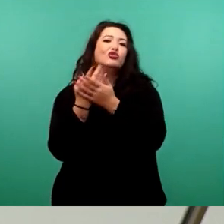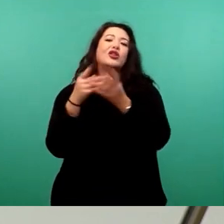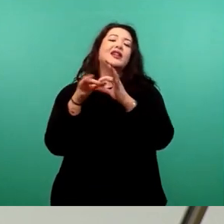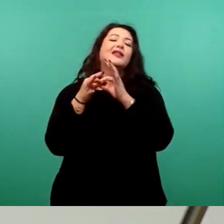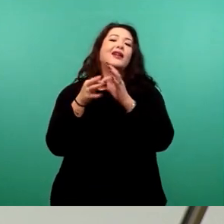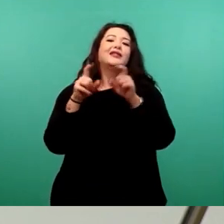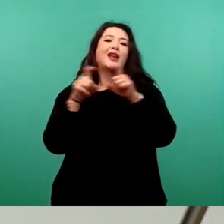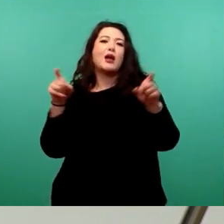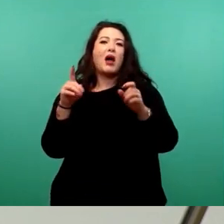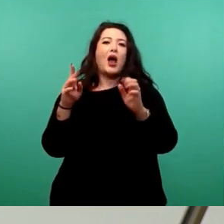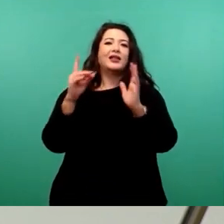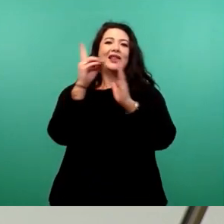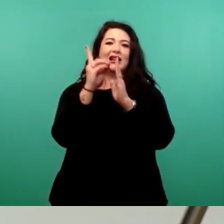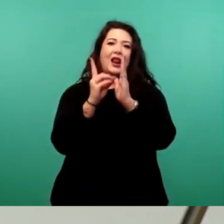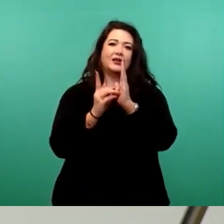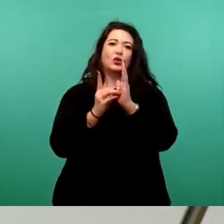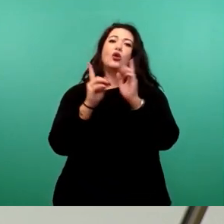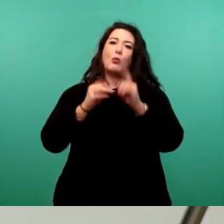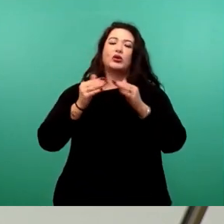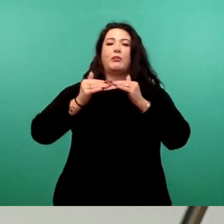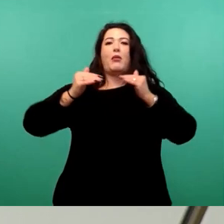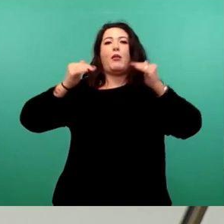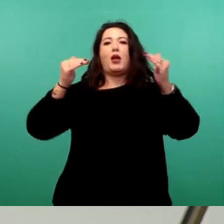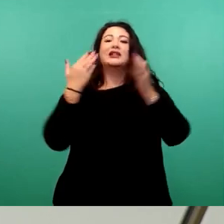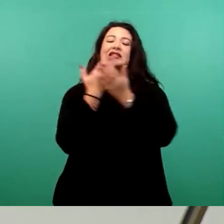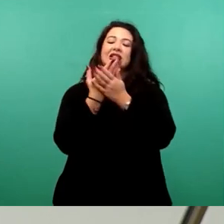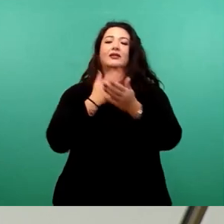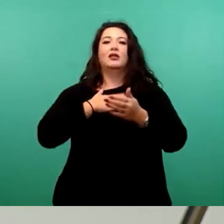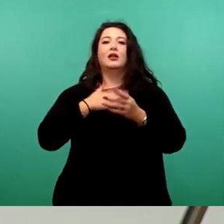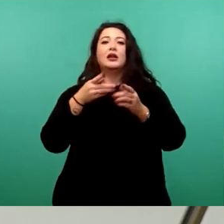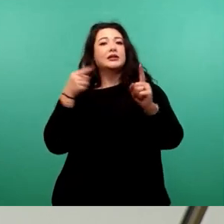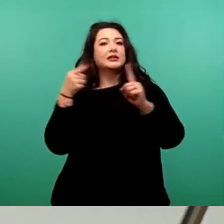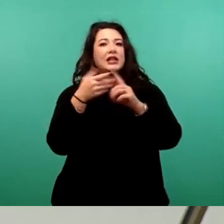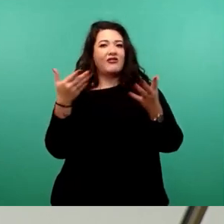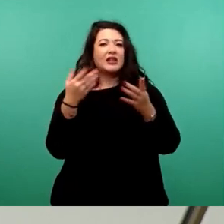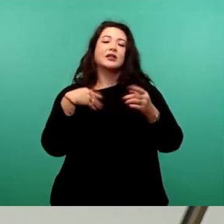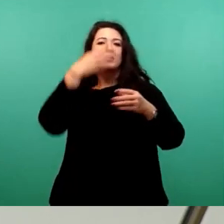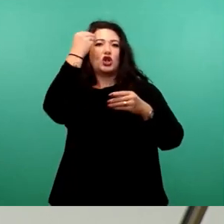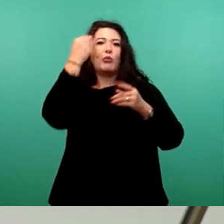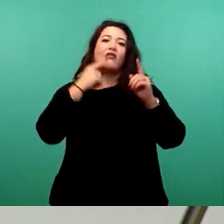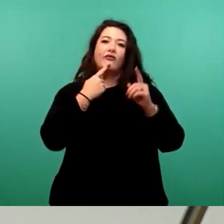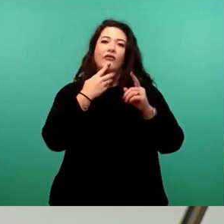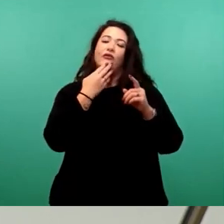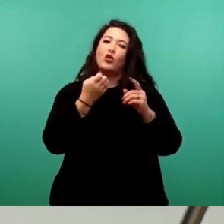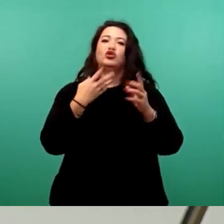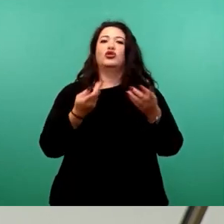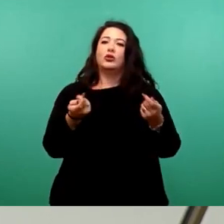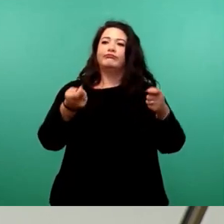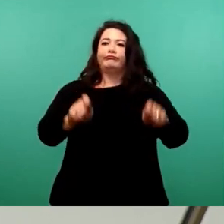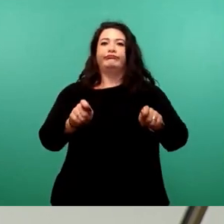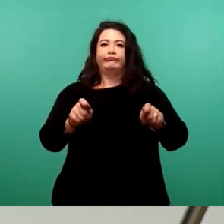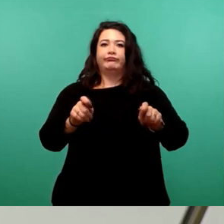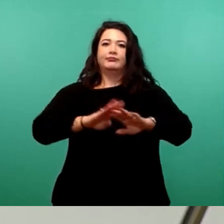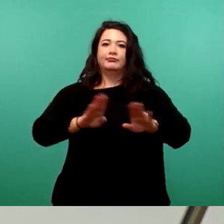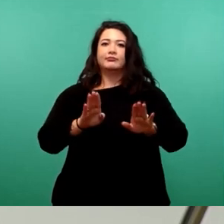sodass wir dann als Ziel uns gesteckt haben, im Sommer eine runde Sache vorlegen zu können. Und da kann es durchaus sein, dass es nochmal